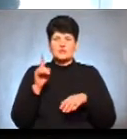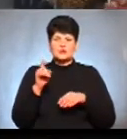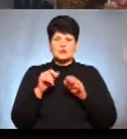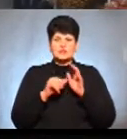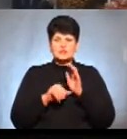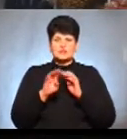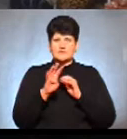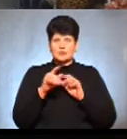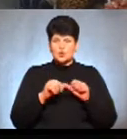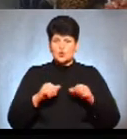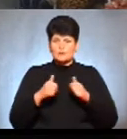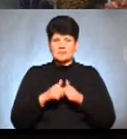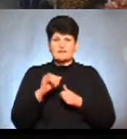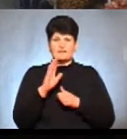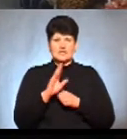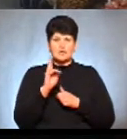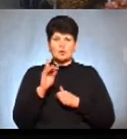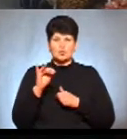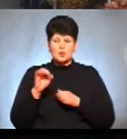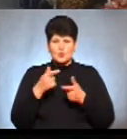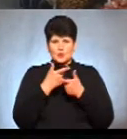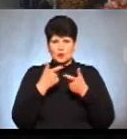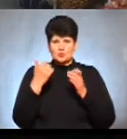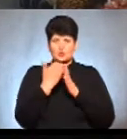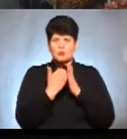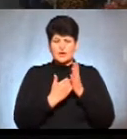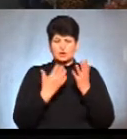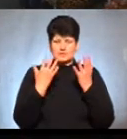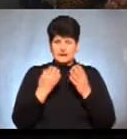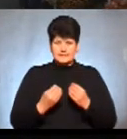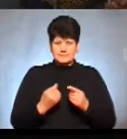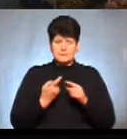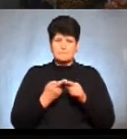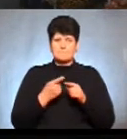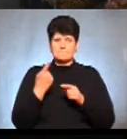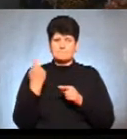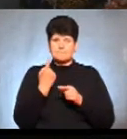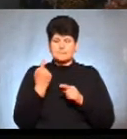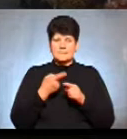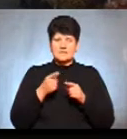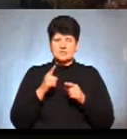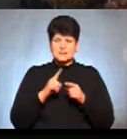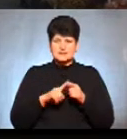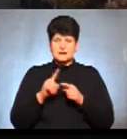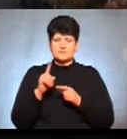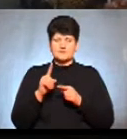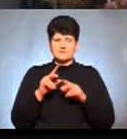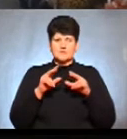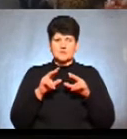-ї комісії Віталій Крудько оголошує порядок денний. Перше – це присяга членів виборчої комісії номер 164.